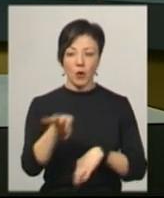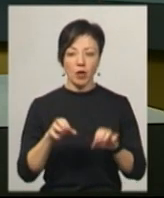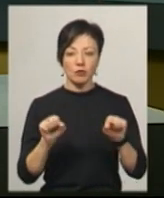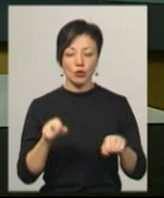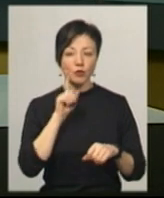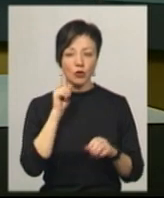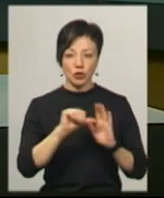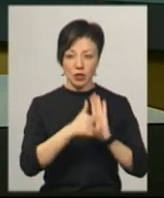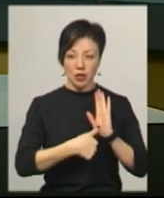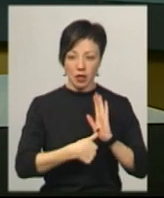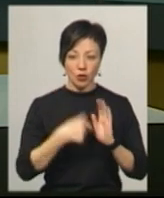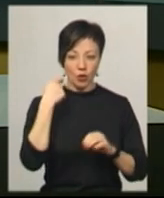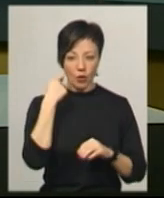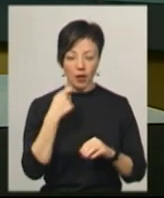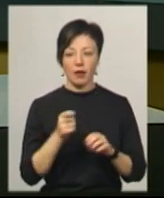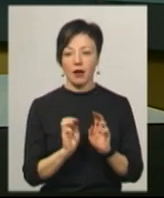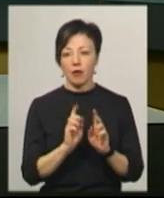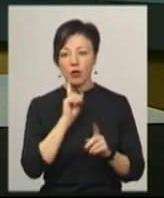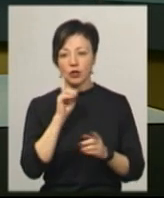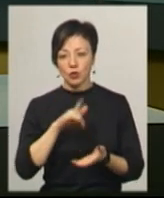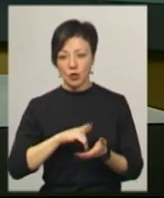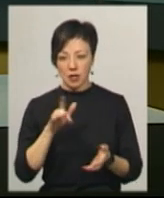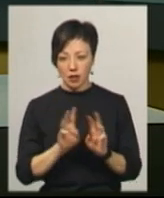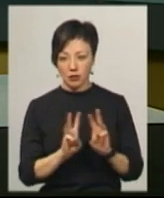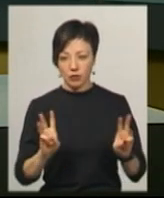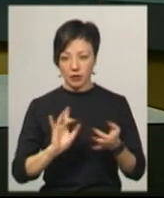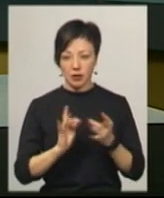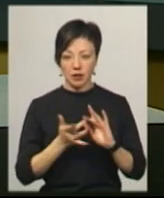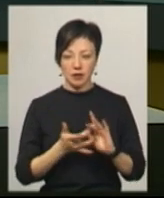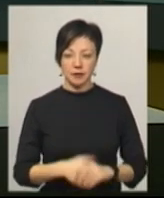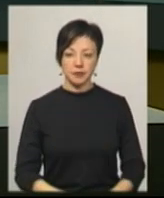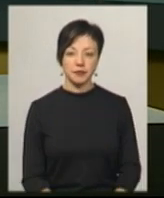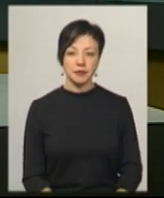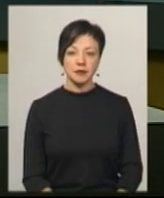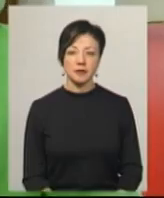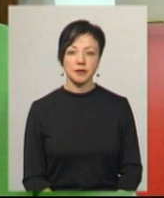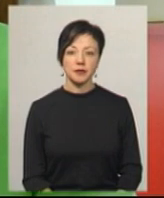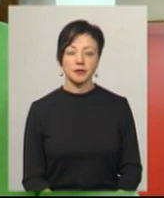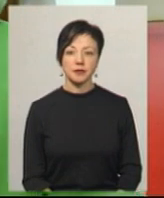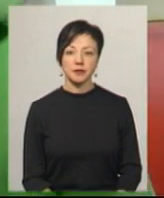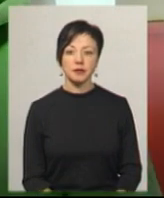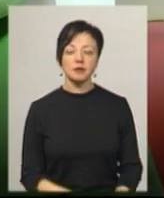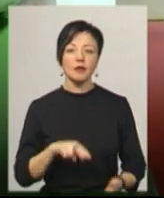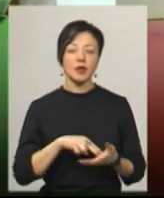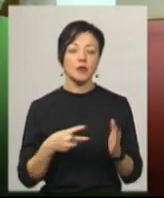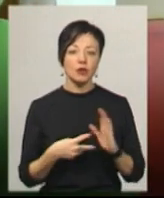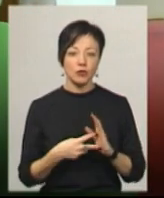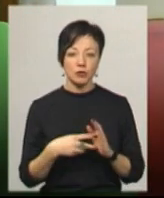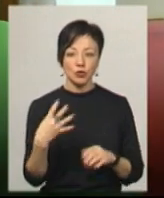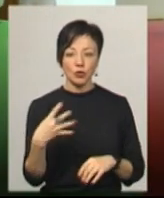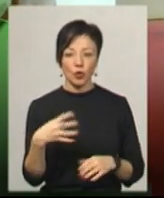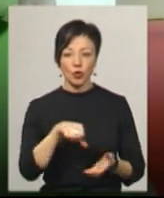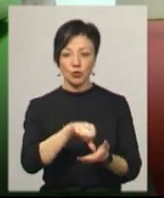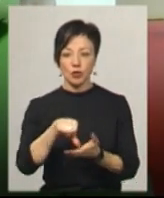може молодь від 16 років на сторінках молодіжного центру у соціальних мережах. Плануємо 40